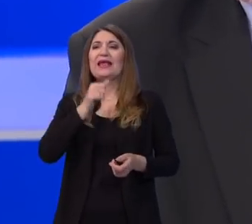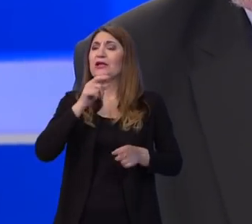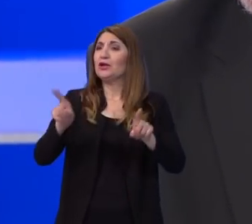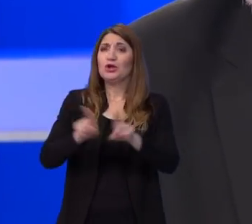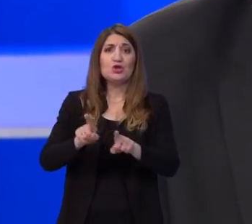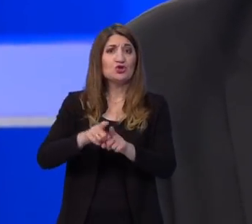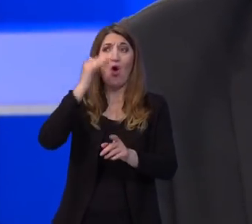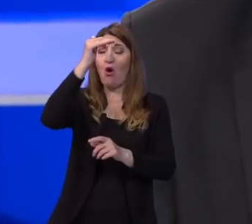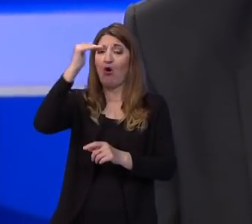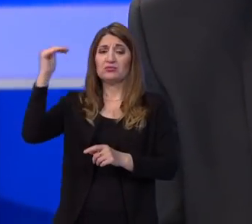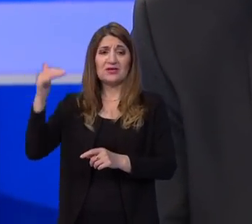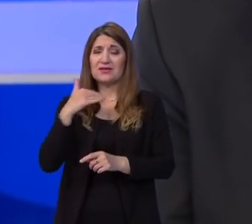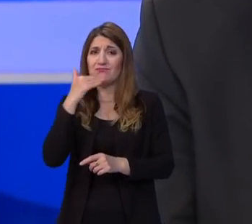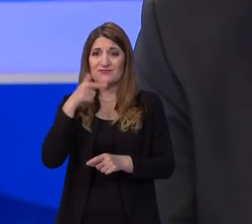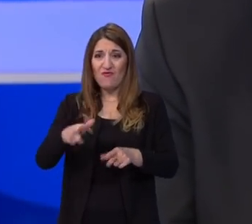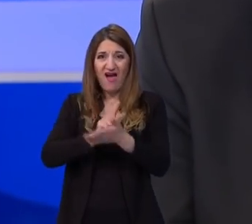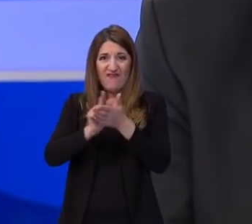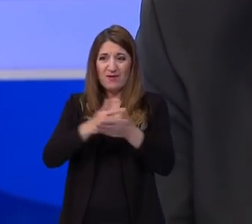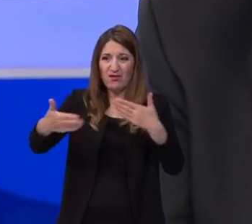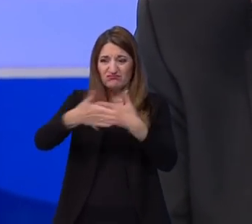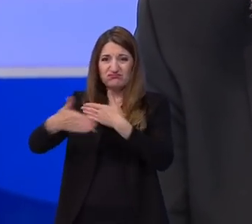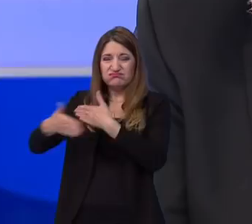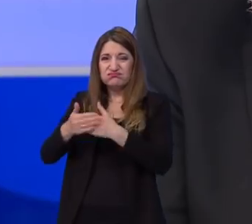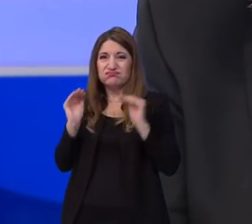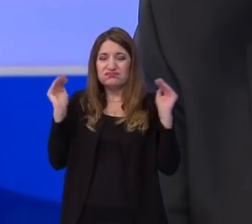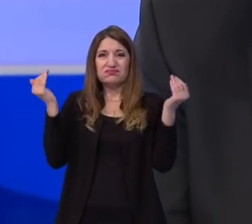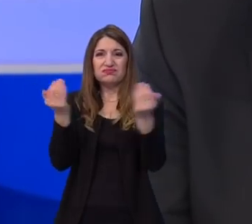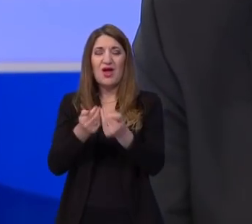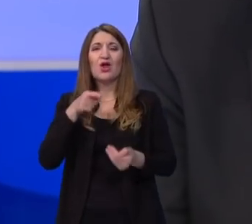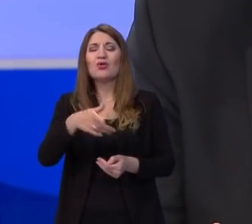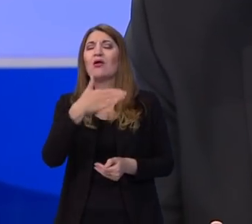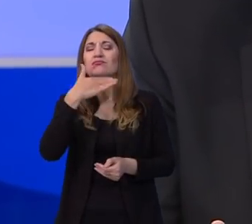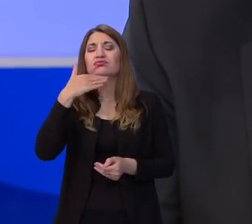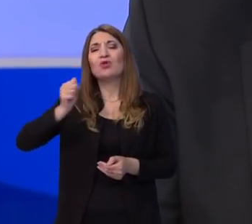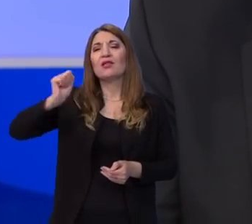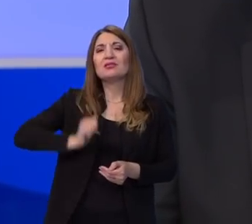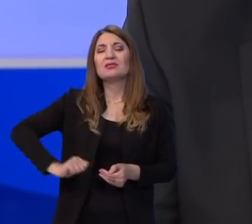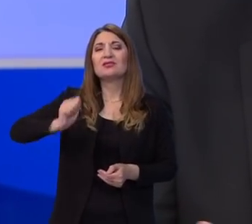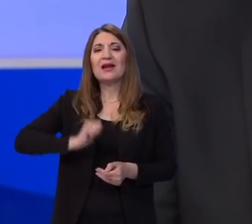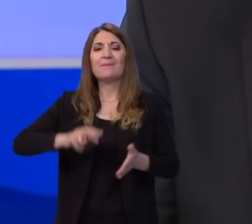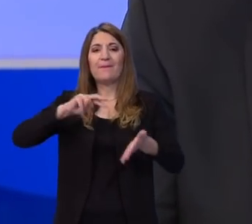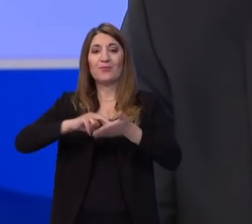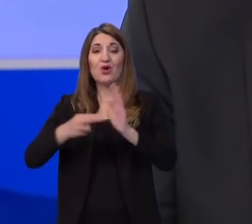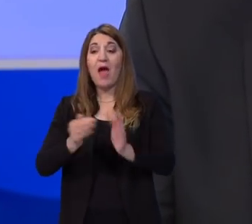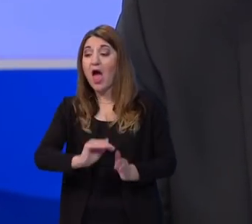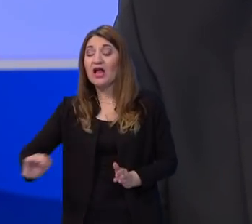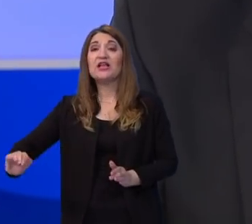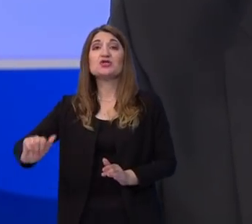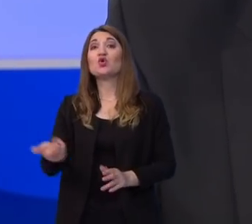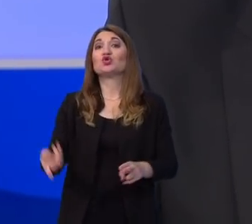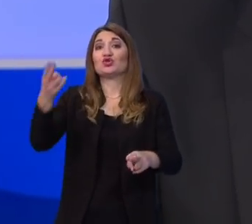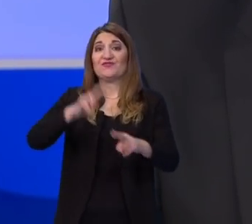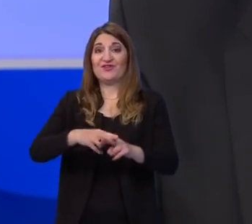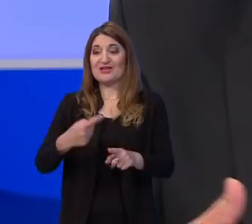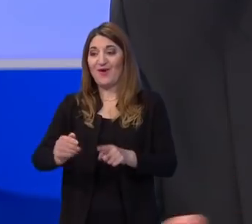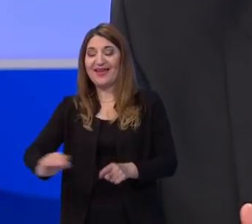i odrasli u ovom lockdownu, trpe i te kakve probleme, a djeca pogotovo u